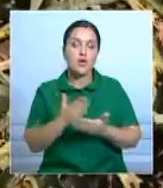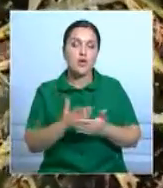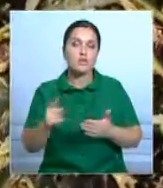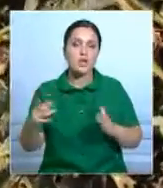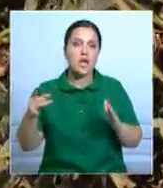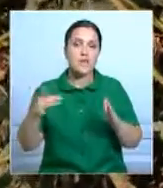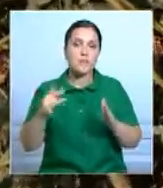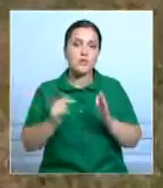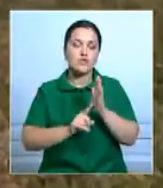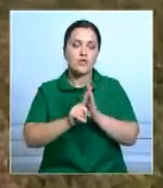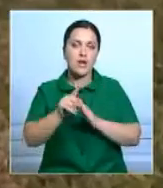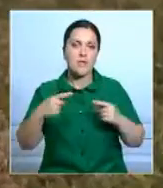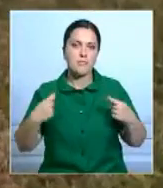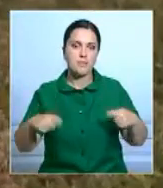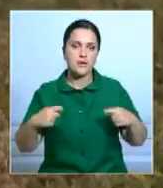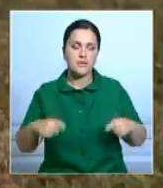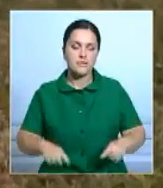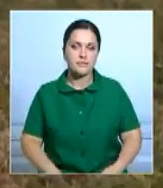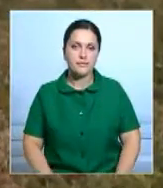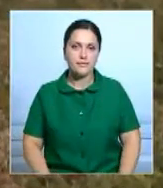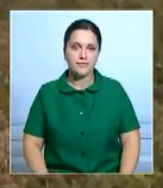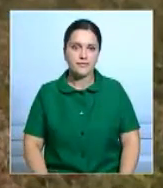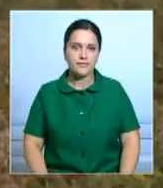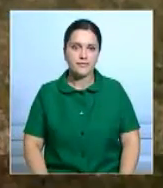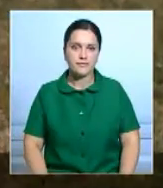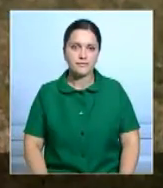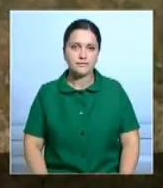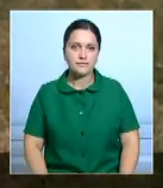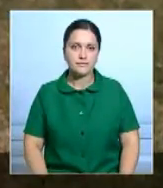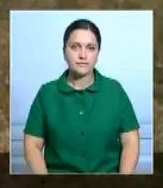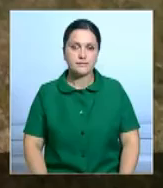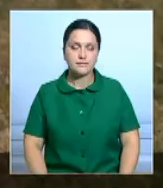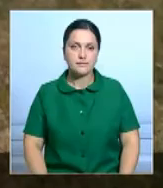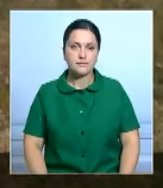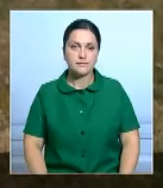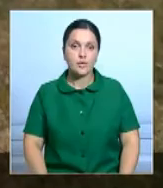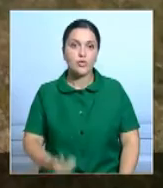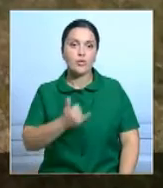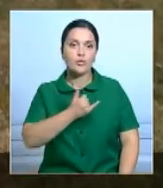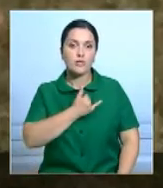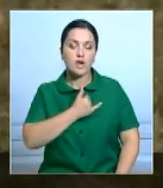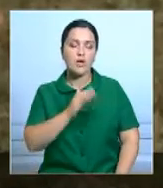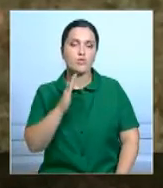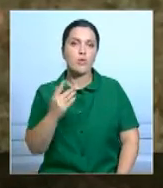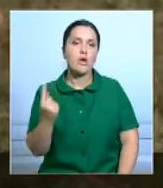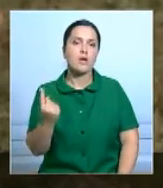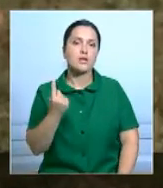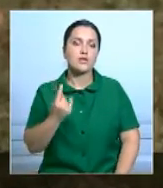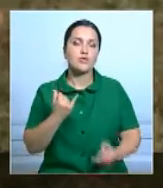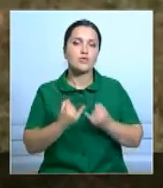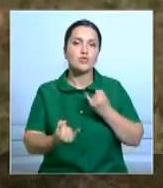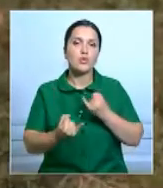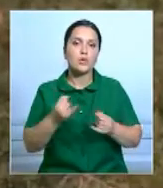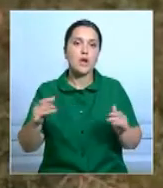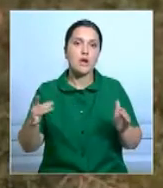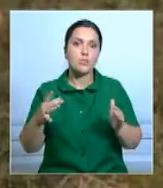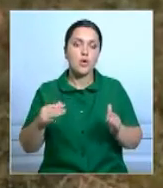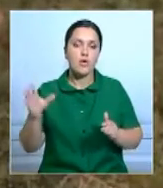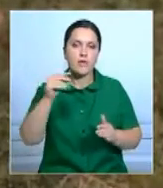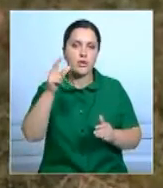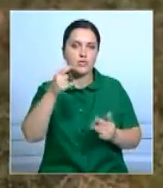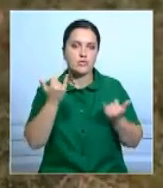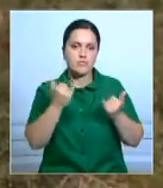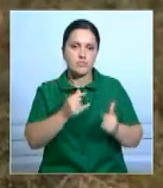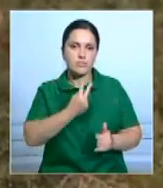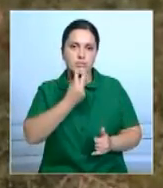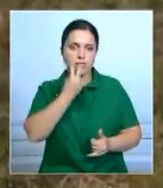цвета поставили на поток. По всей области, конечно, только здесь у нас желтый арбуз. Некоторые шарахаются. Но